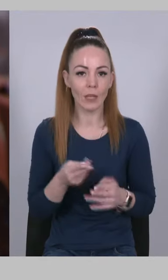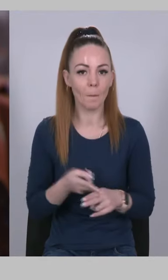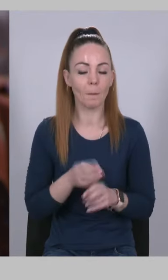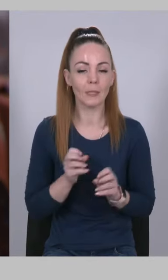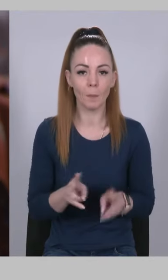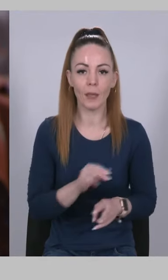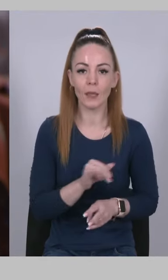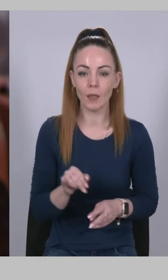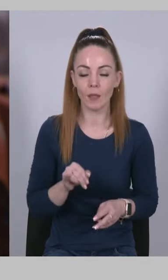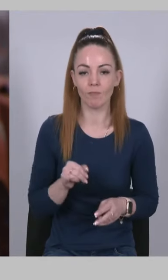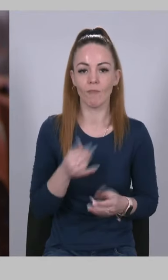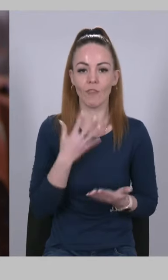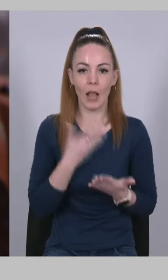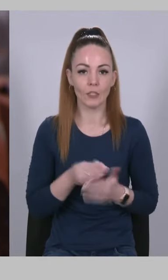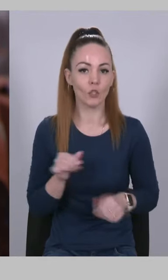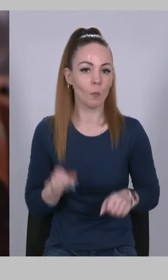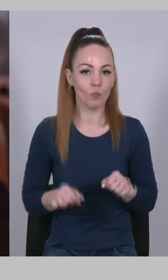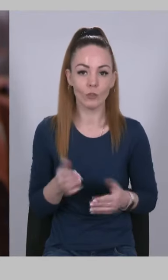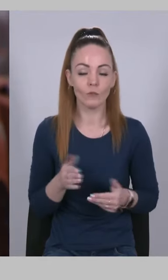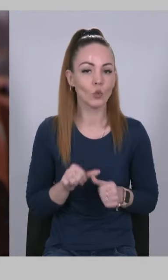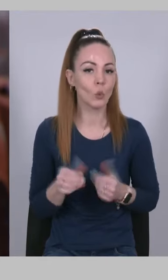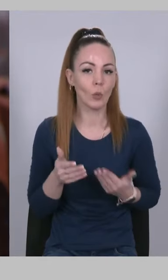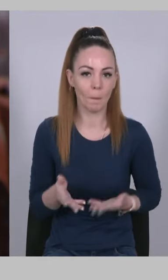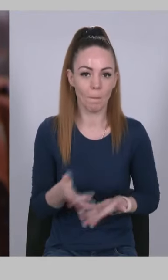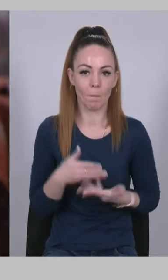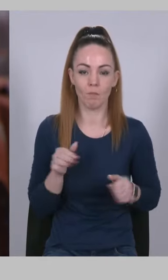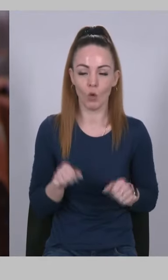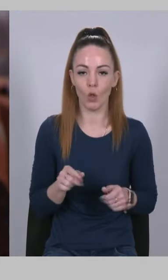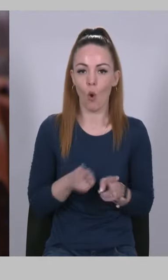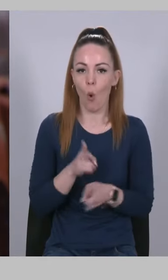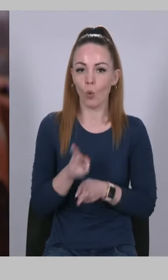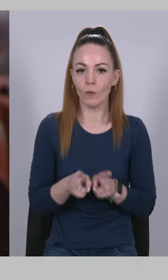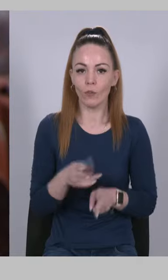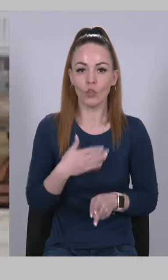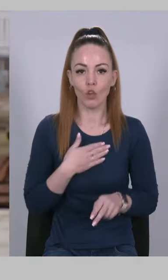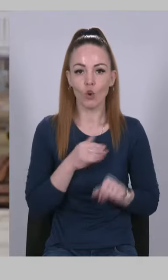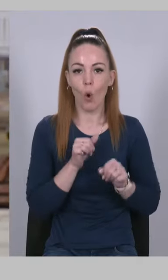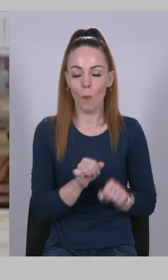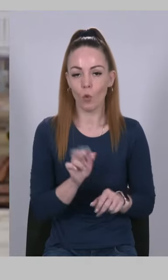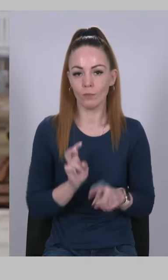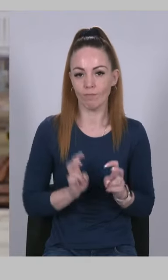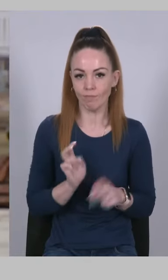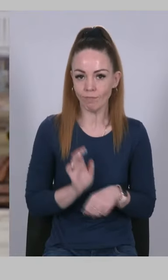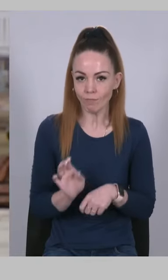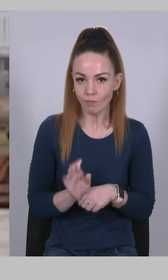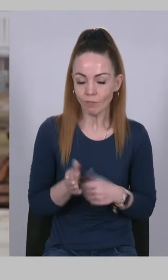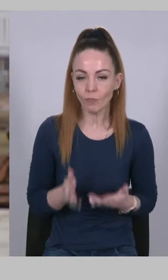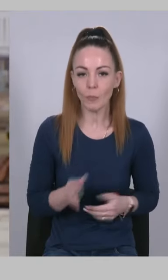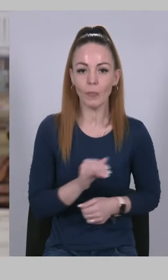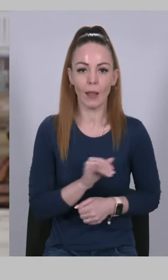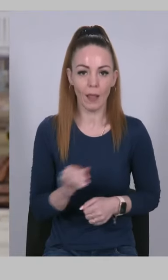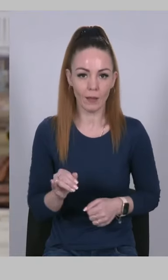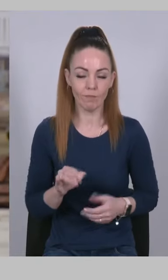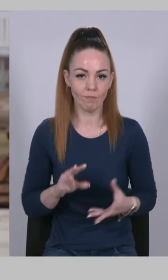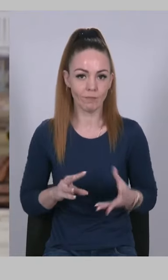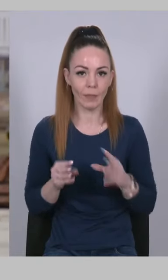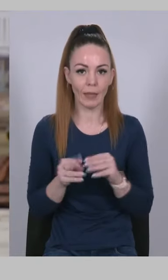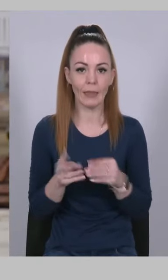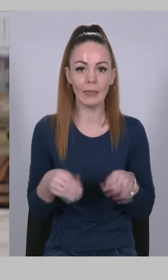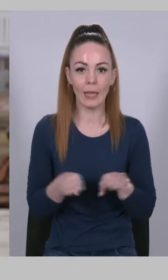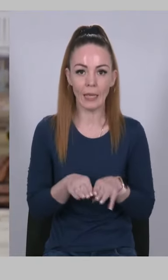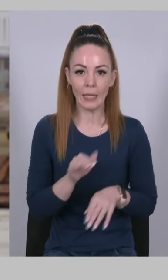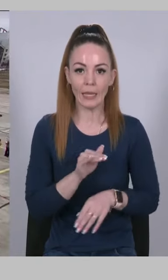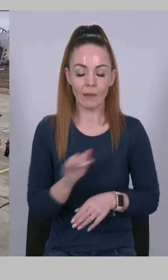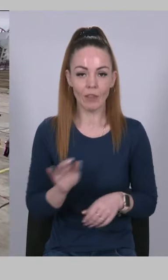власних можливостей Зокрема, ми змогли оновити наш український оборонно-промисловий комплекс та виходимо на такий